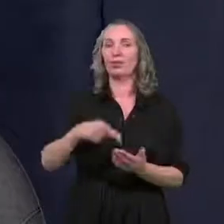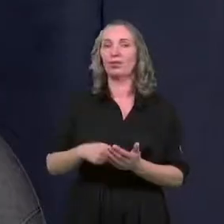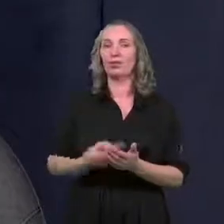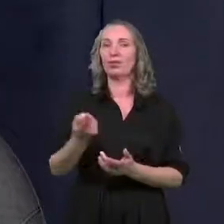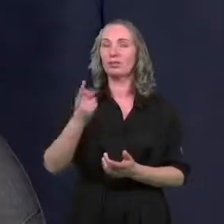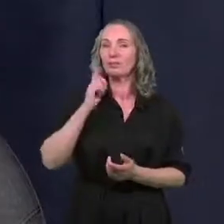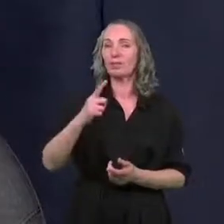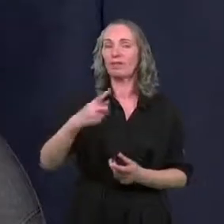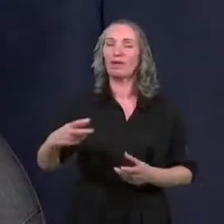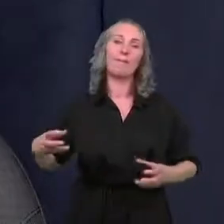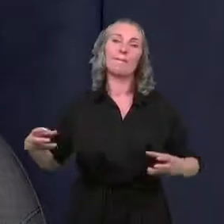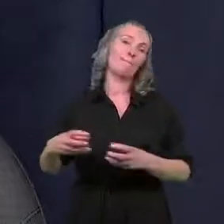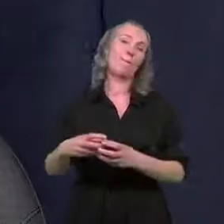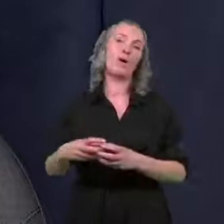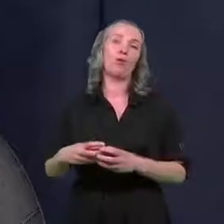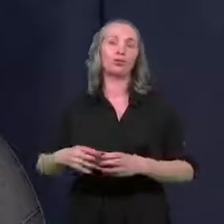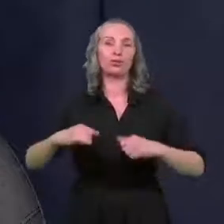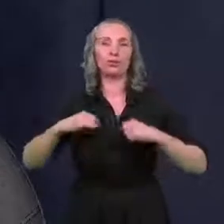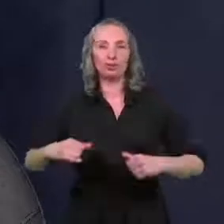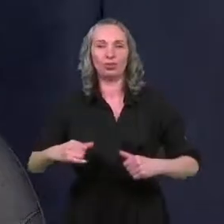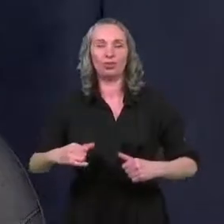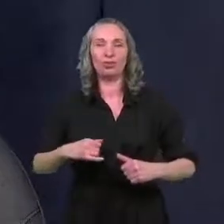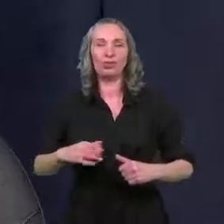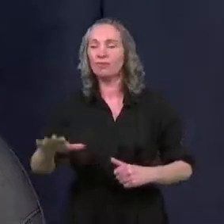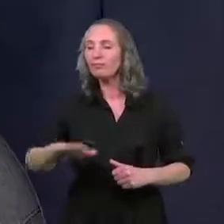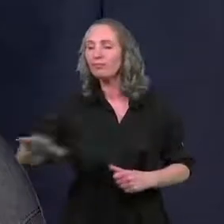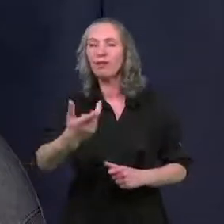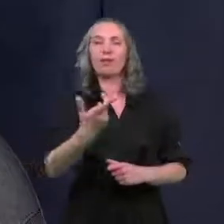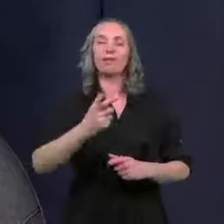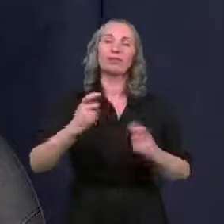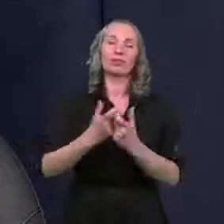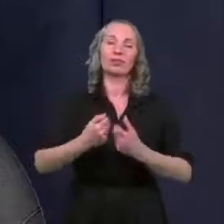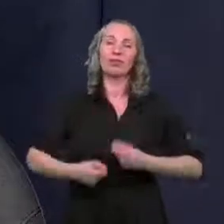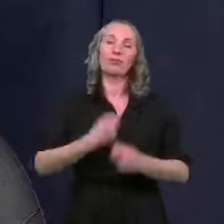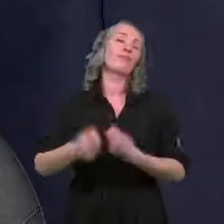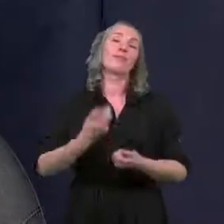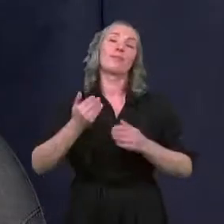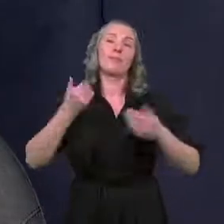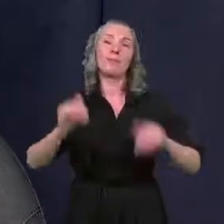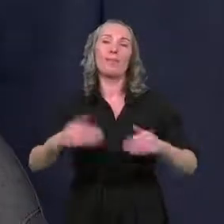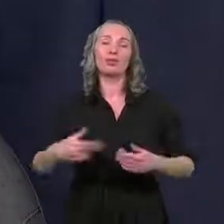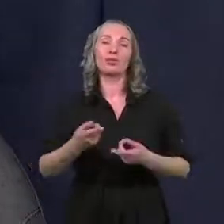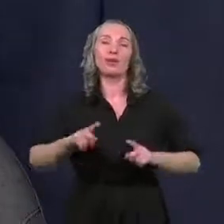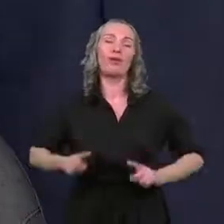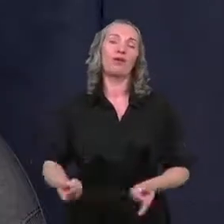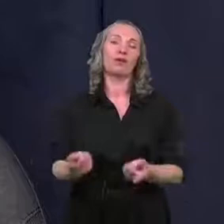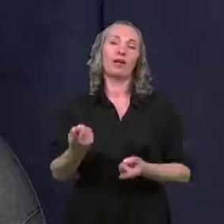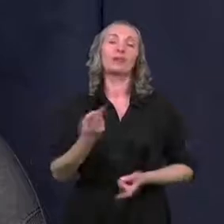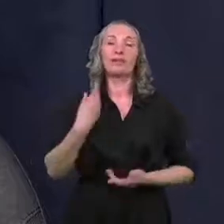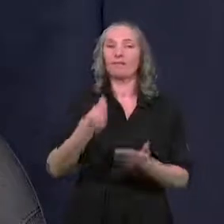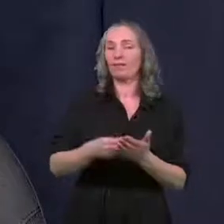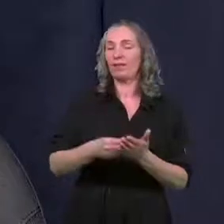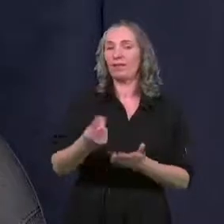żeby rzeczywiście połączyć siły i zasoby miejskie z możliwościami powiedzmy organizacyjnymi i